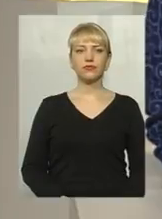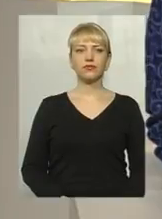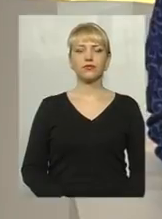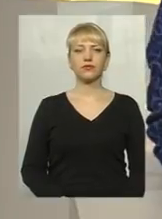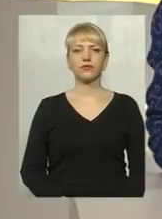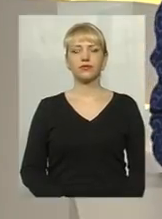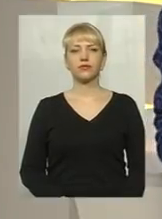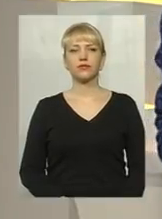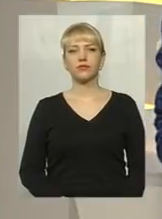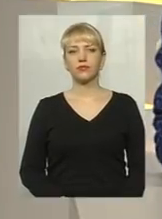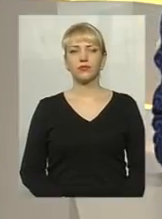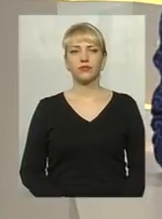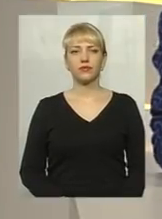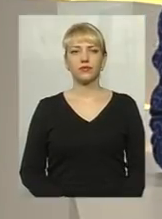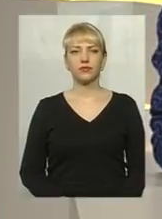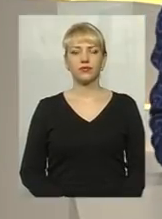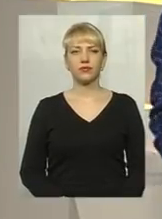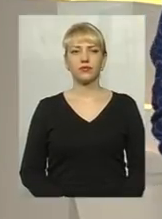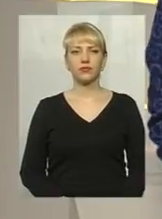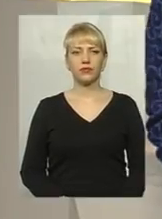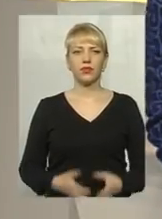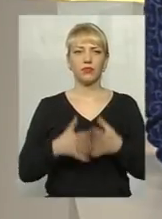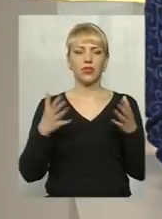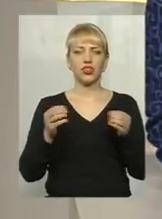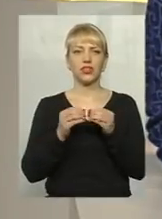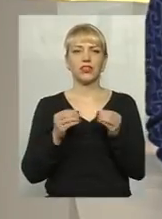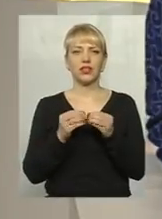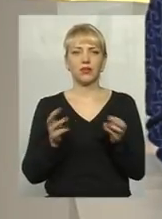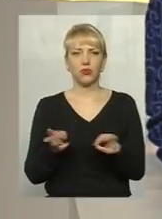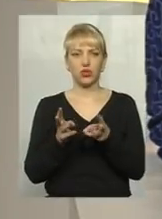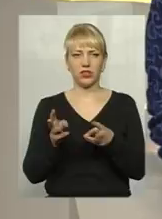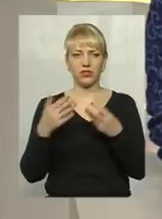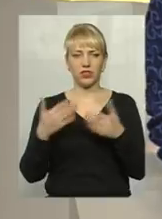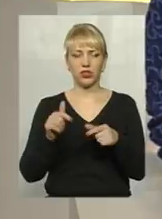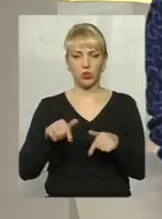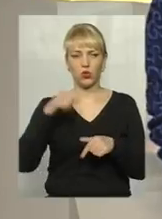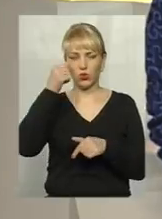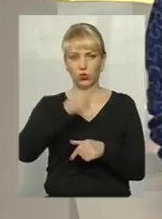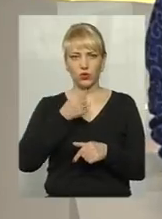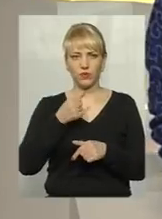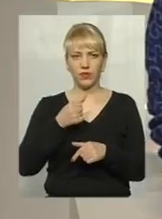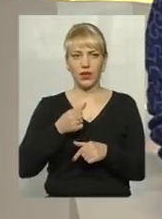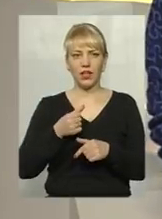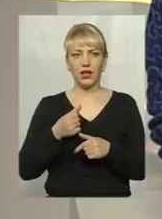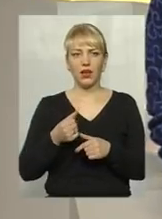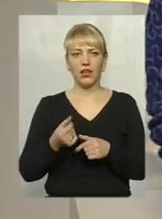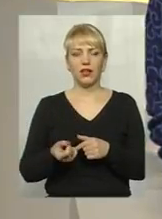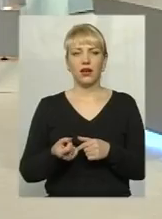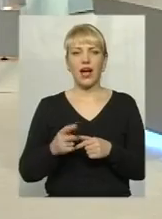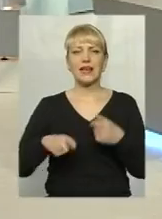Пане Андрію, більше 60 пожеж вже цього року, а збитки?